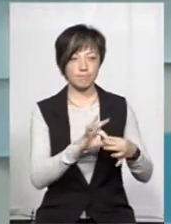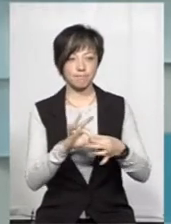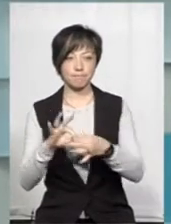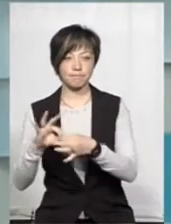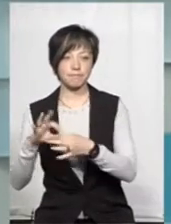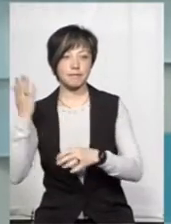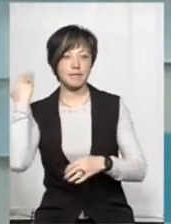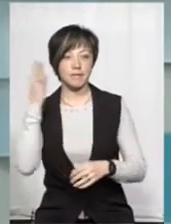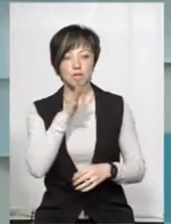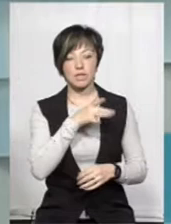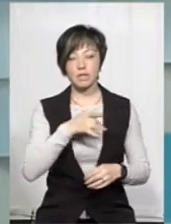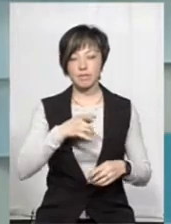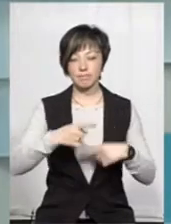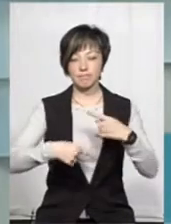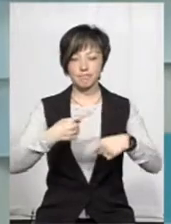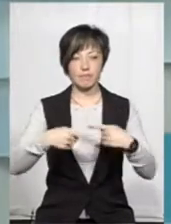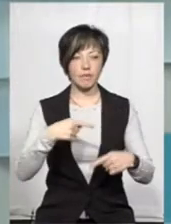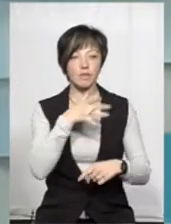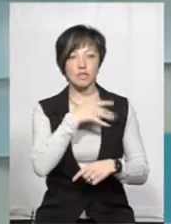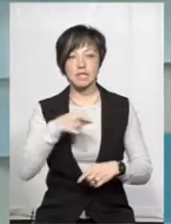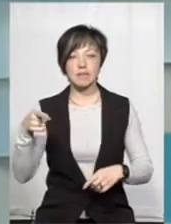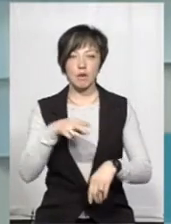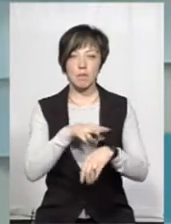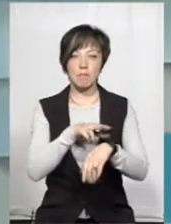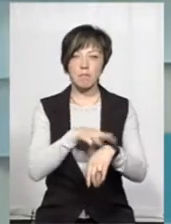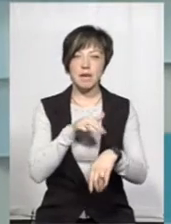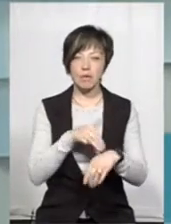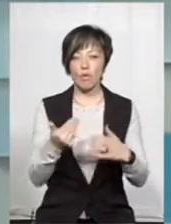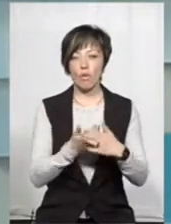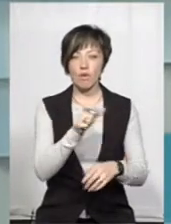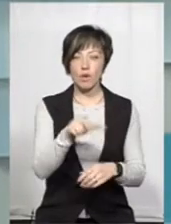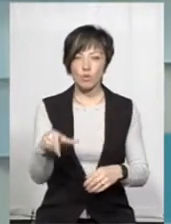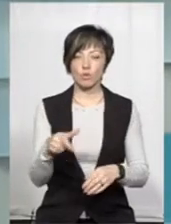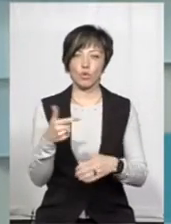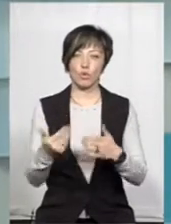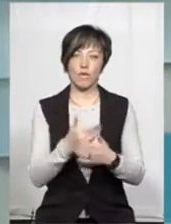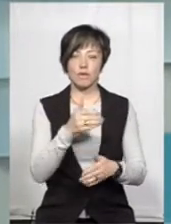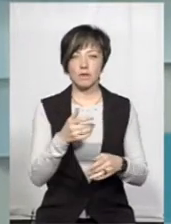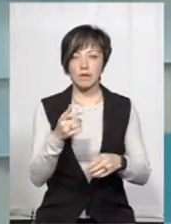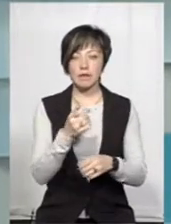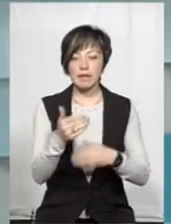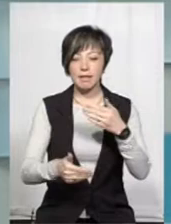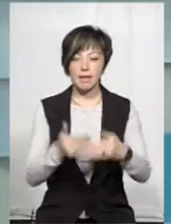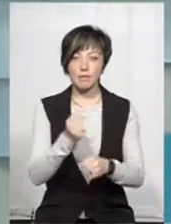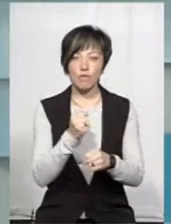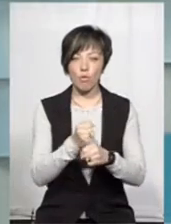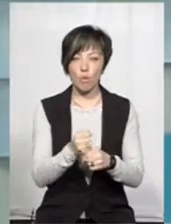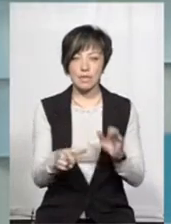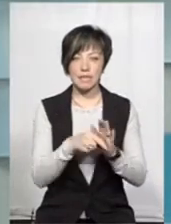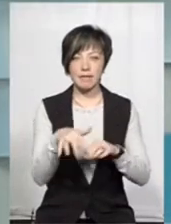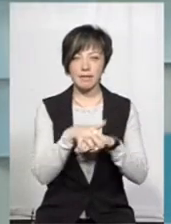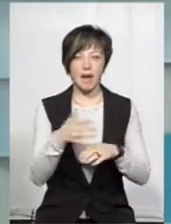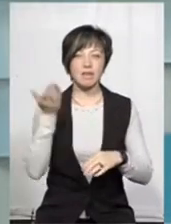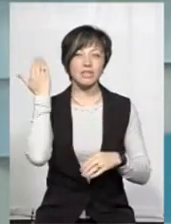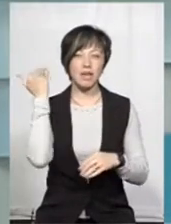часів міліції. Зараз у нас новий орган, нові люди, нові якісь тенденції в розвитку, в роботі з населенням. Але отой